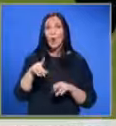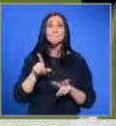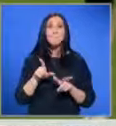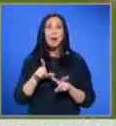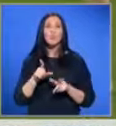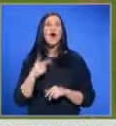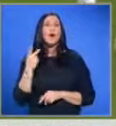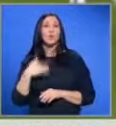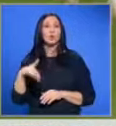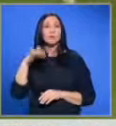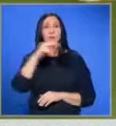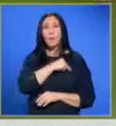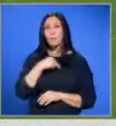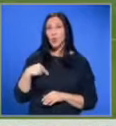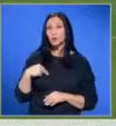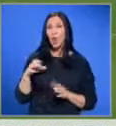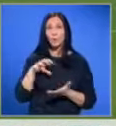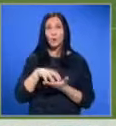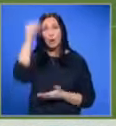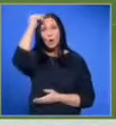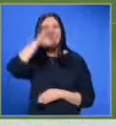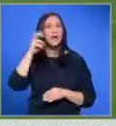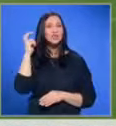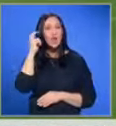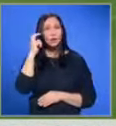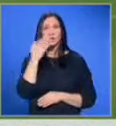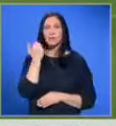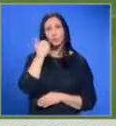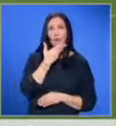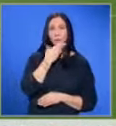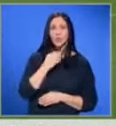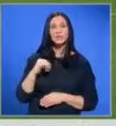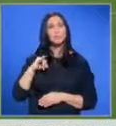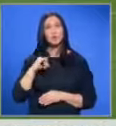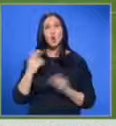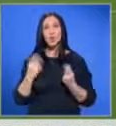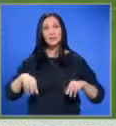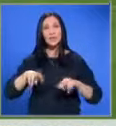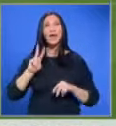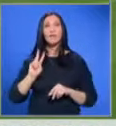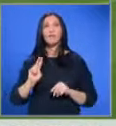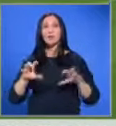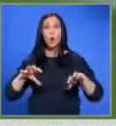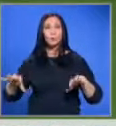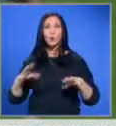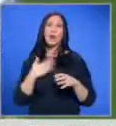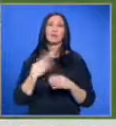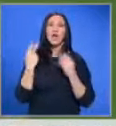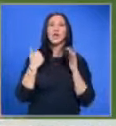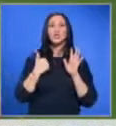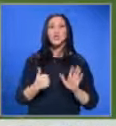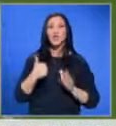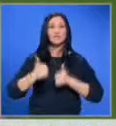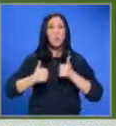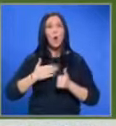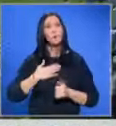-родивизионния полски подбешкидзе. България и Черна Гора са добри познаници на международната сцена. Двата състава са изиграли общо 6 двубоя, като са си